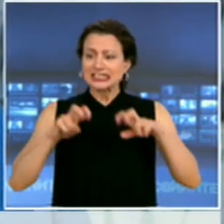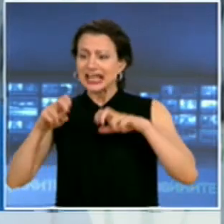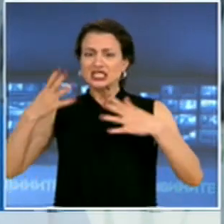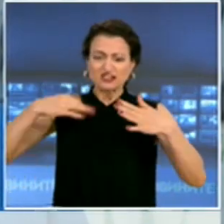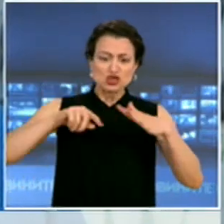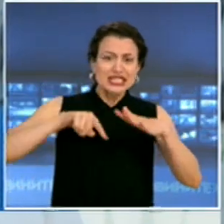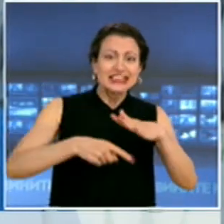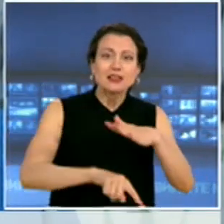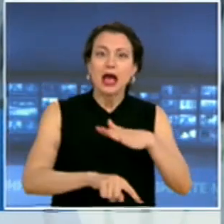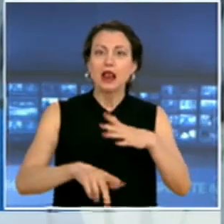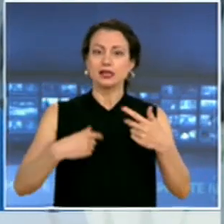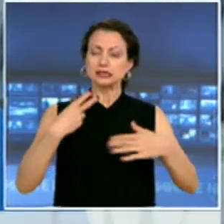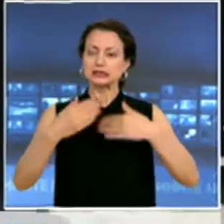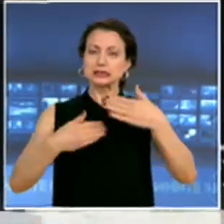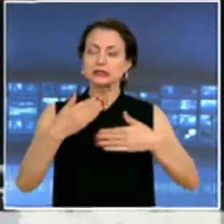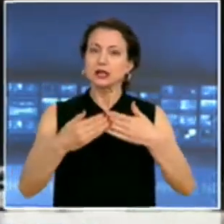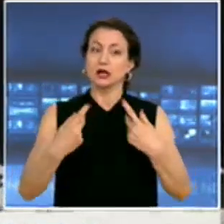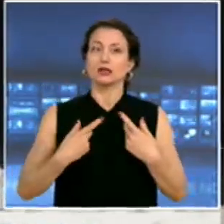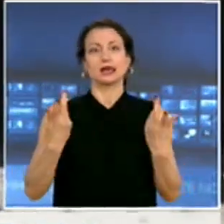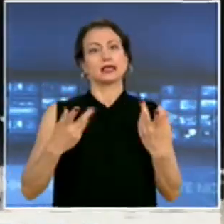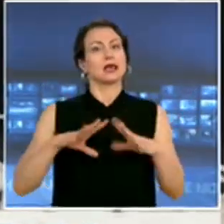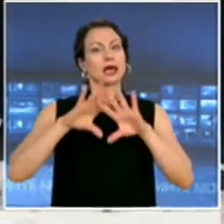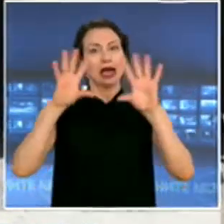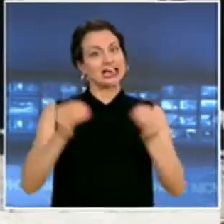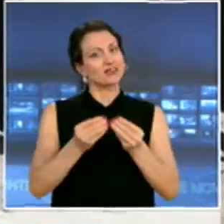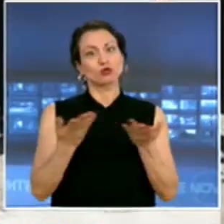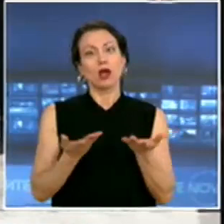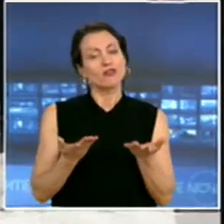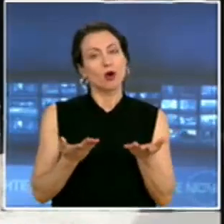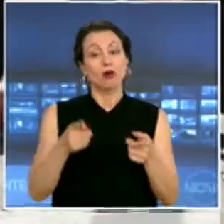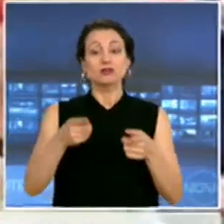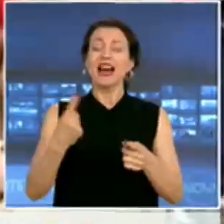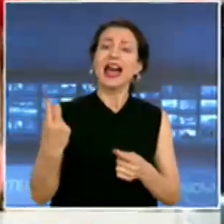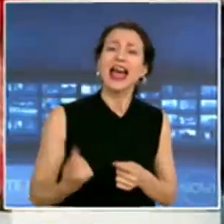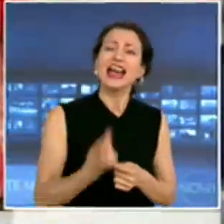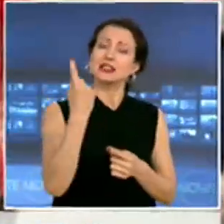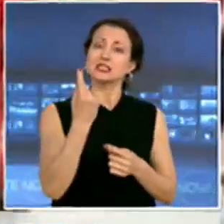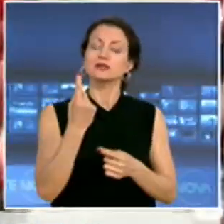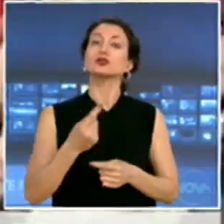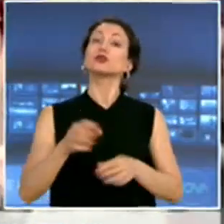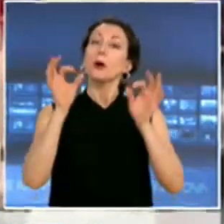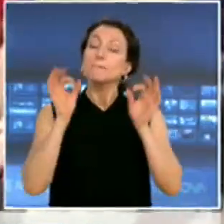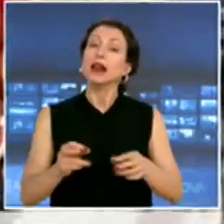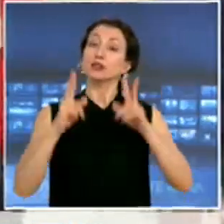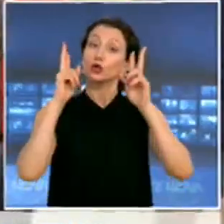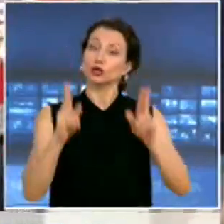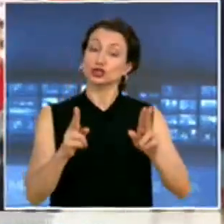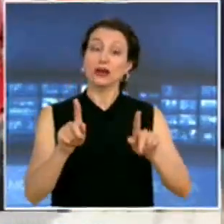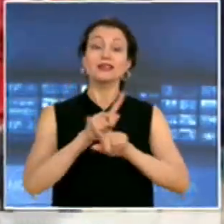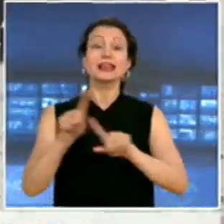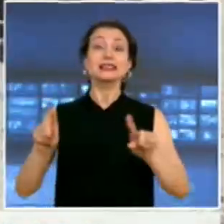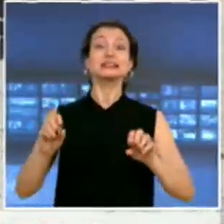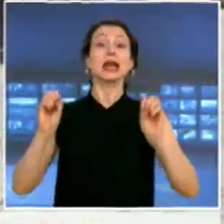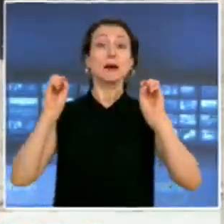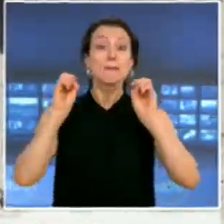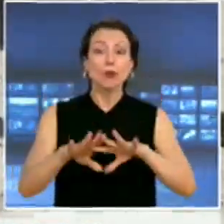и стигнахме до извода, че наистина това е единственото правилно решение, което е взето да не се допусне събиране на двете